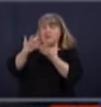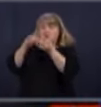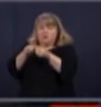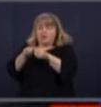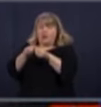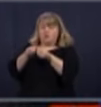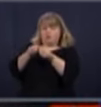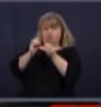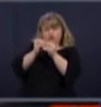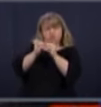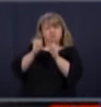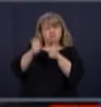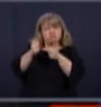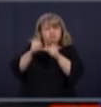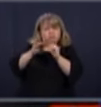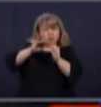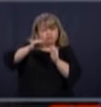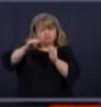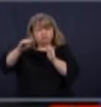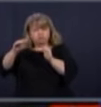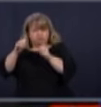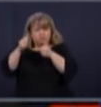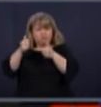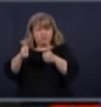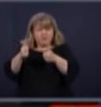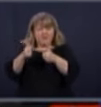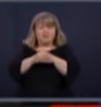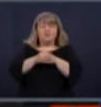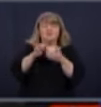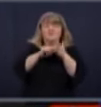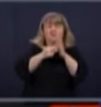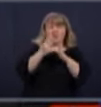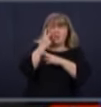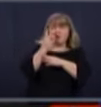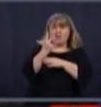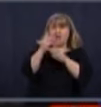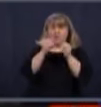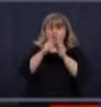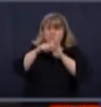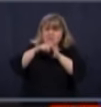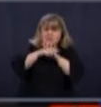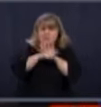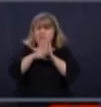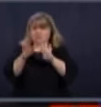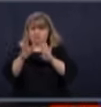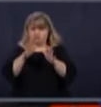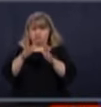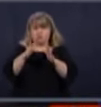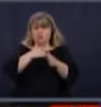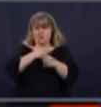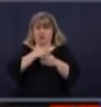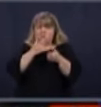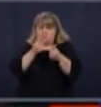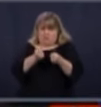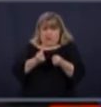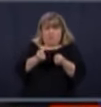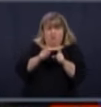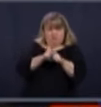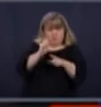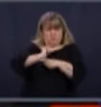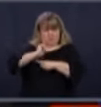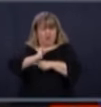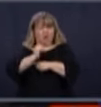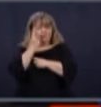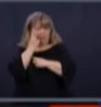situation, la tendance est bonne puis nous permet effectivement de prendre un certain pari. Puis pour gagner notre